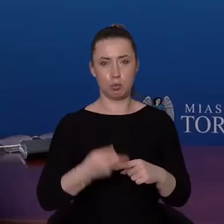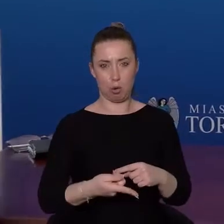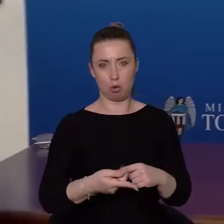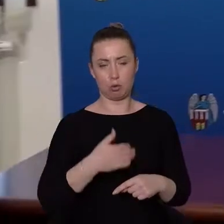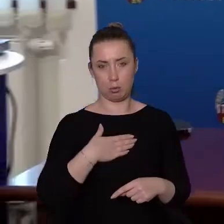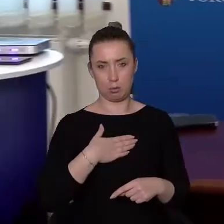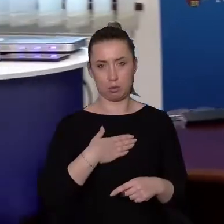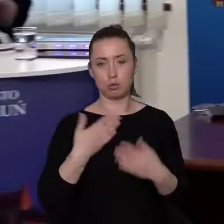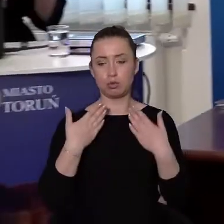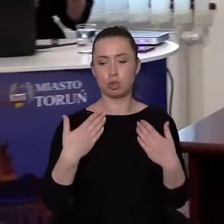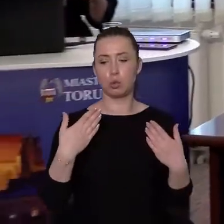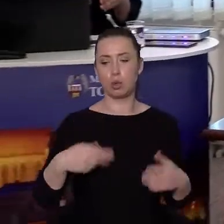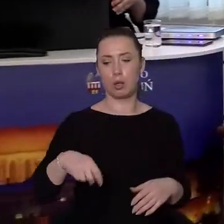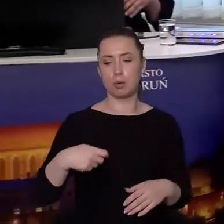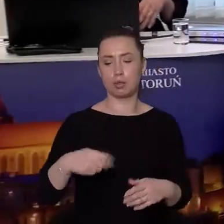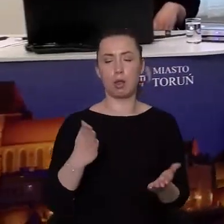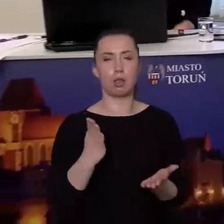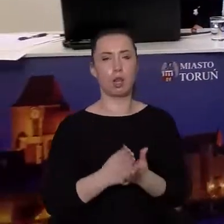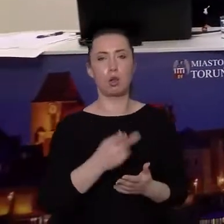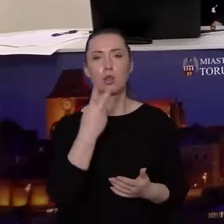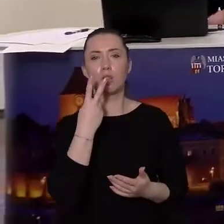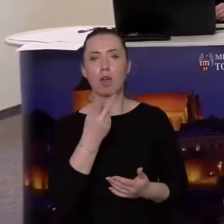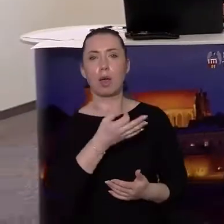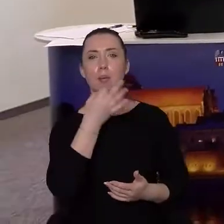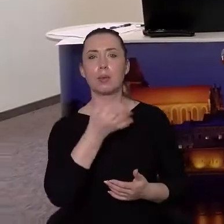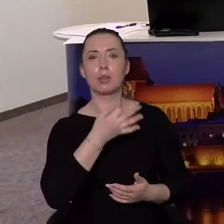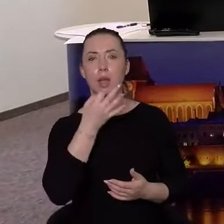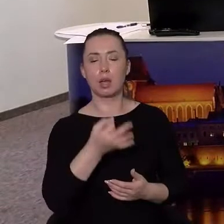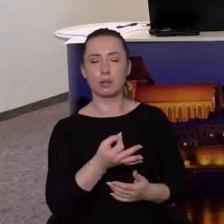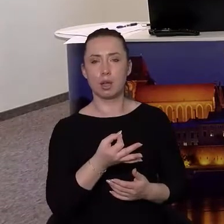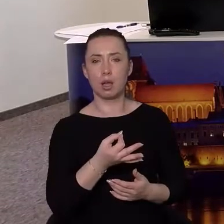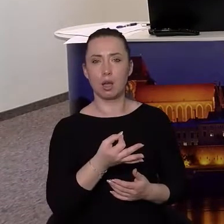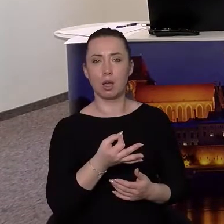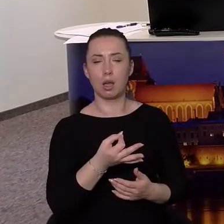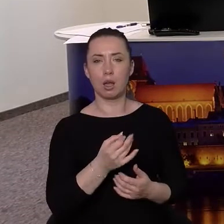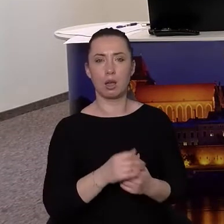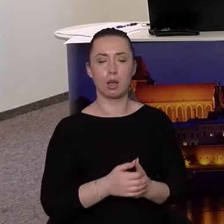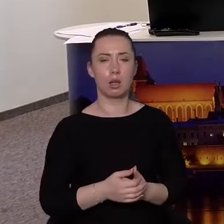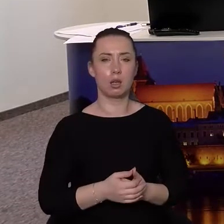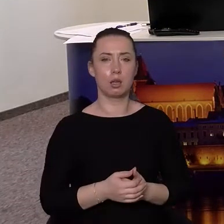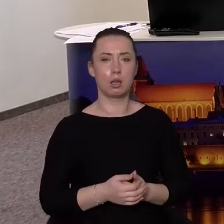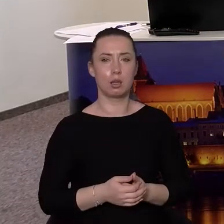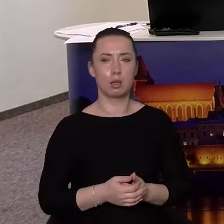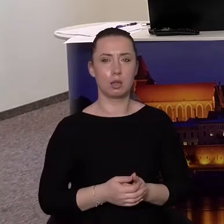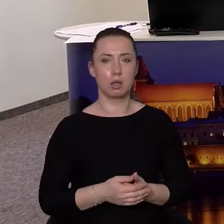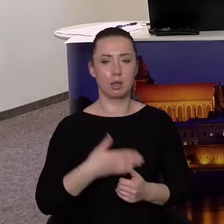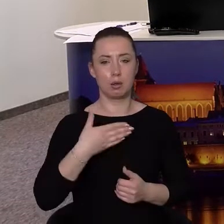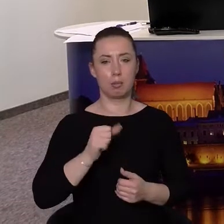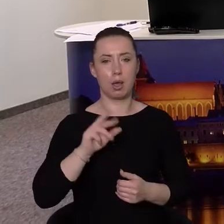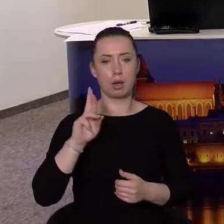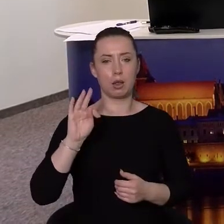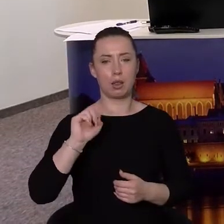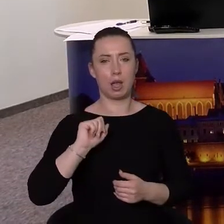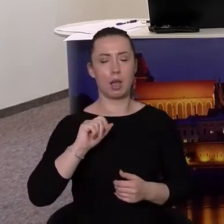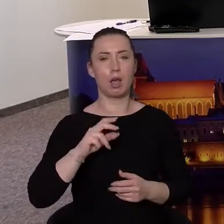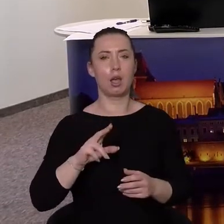panie prezydencie. Jeszcze dwa dopytania od dziennikarzy, którzy przesłuchują się tej konferencji w formie zdalnej. Marta Łazarska z Radia